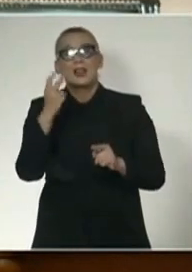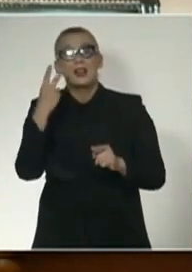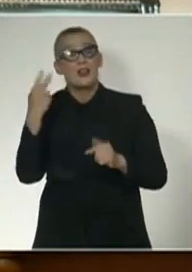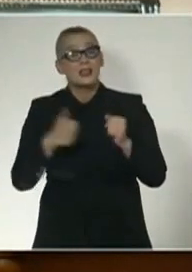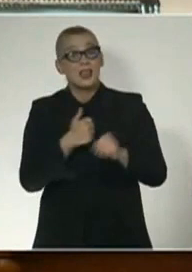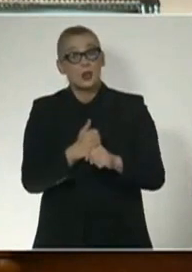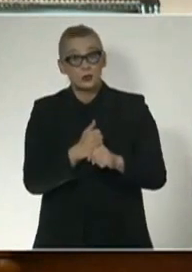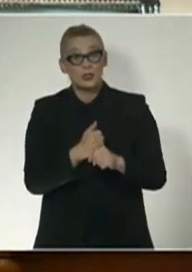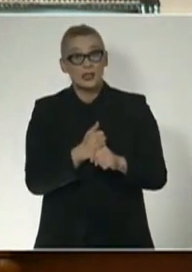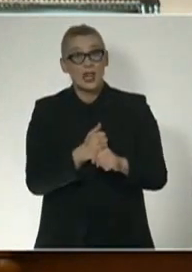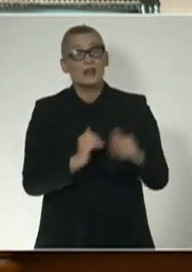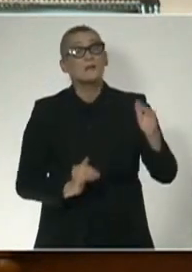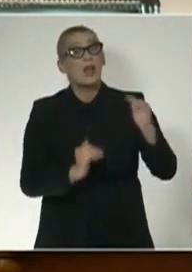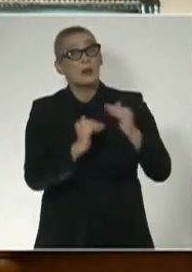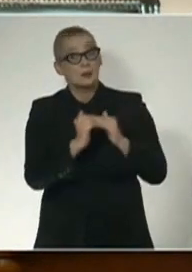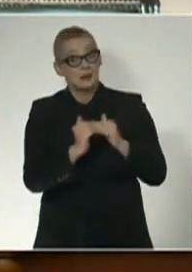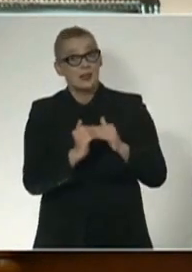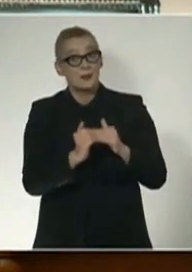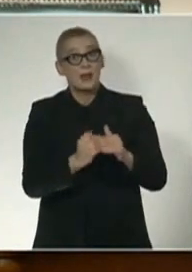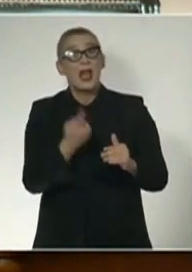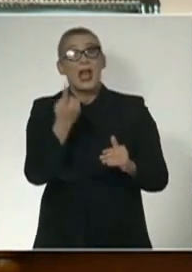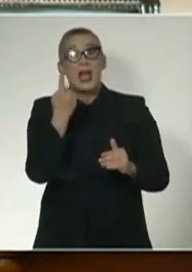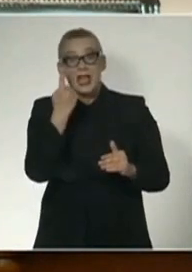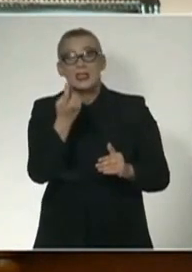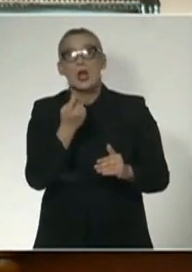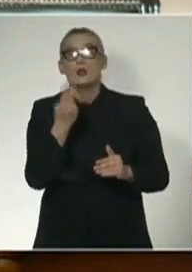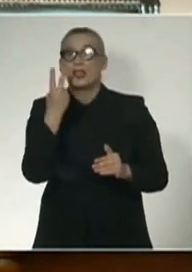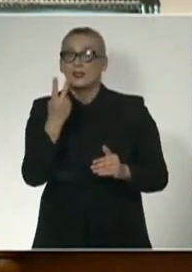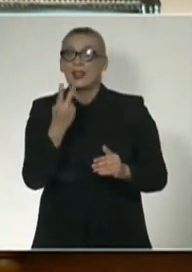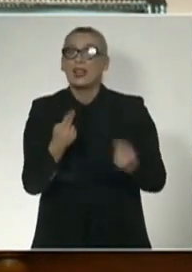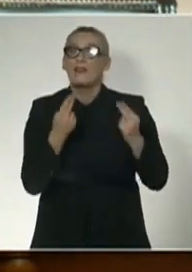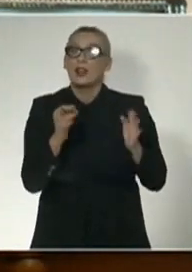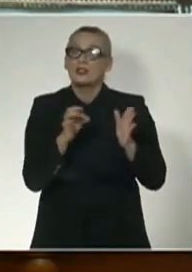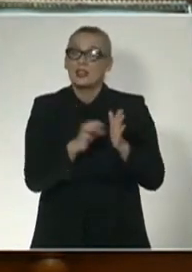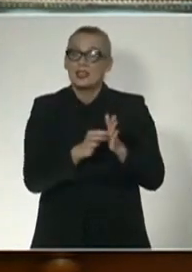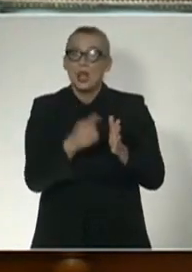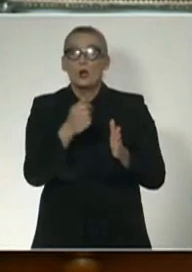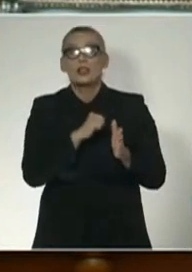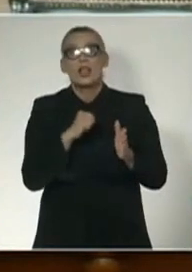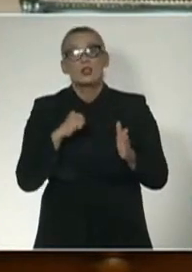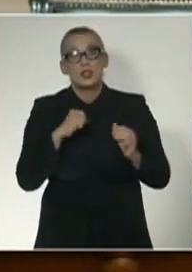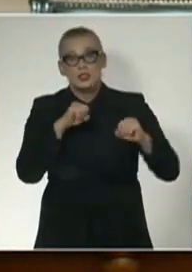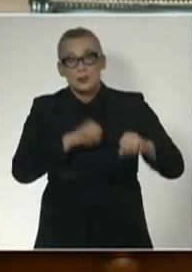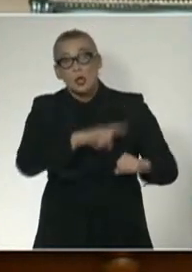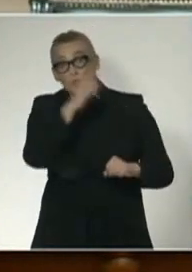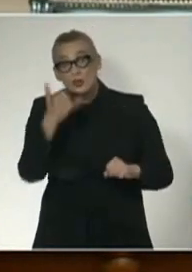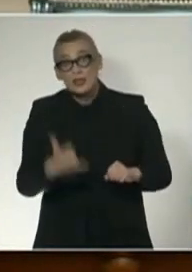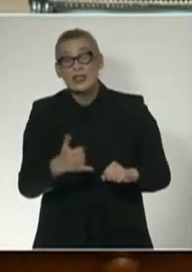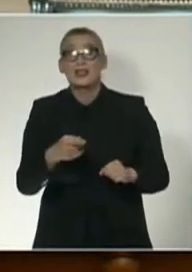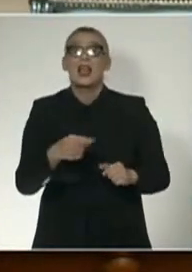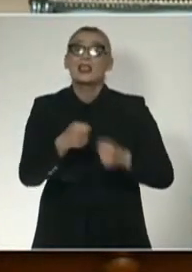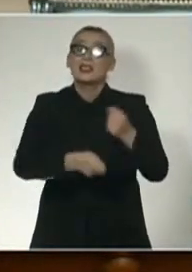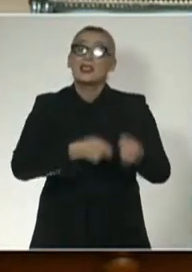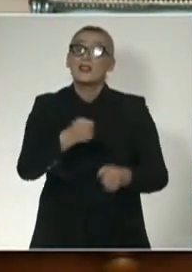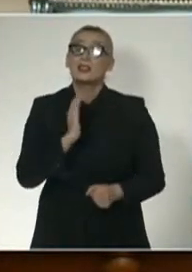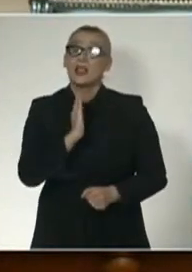година да ја постигнеме една од двета стратежки цели од нашата самоестојување до денес се инвестиција